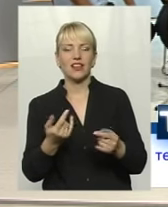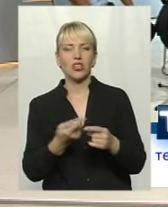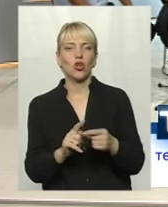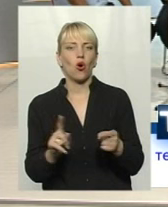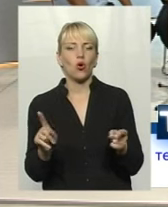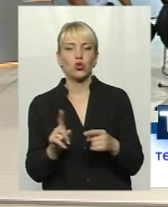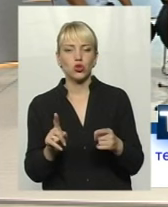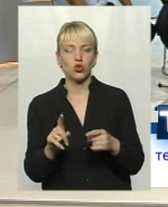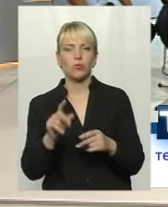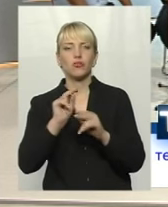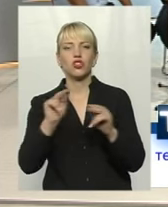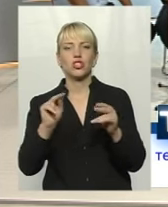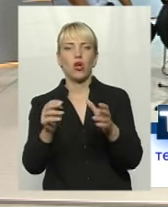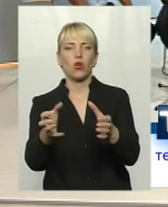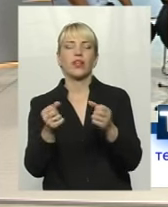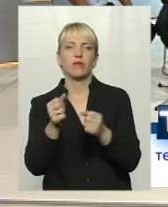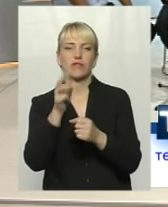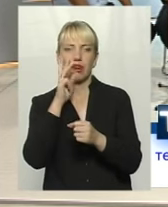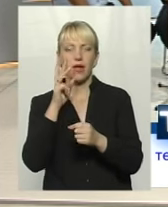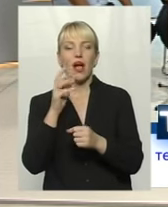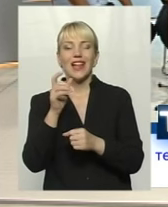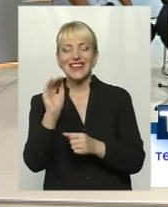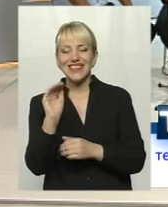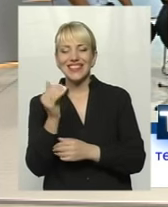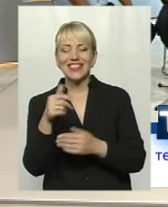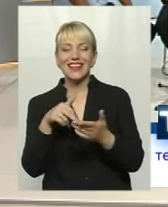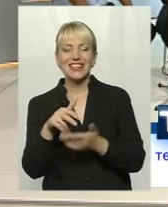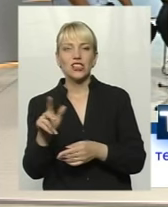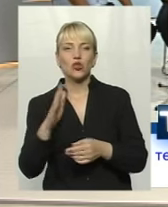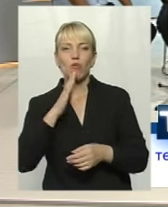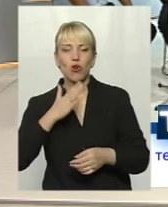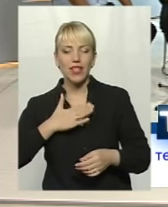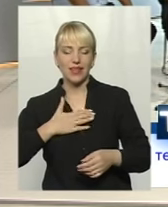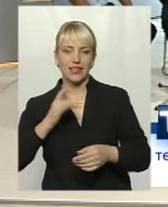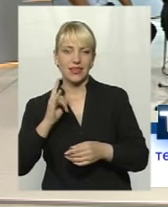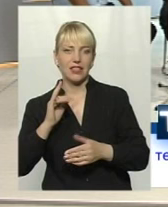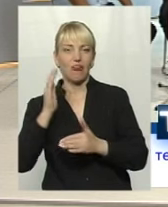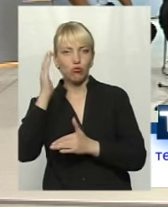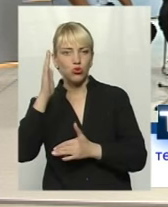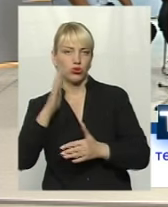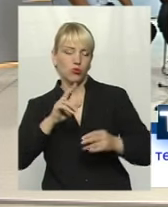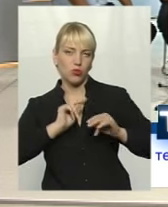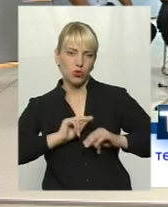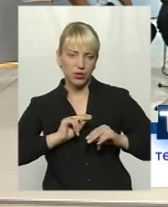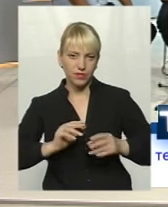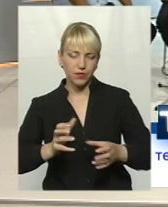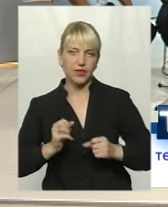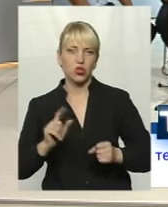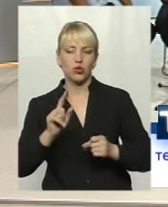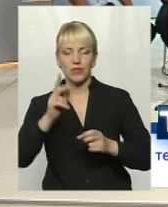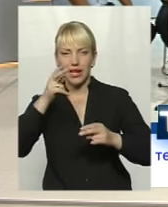під боку, вона йде туди до того, що я хочу, щоб моя дитина була конкурентно здатною на ринку праці. Правильно? Вона закінчила школу